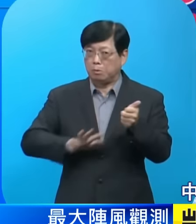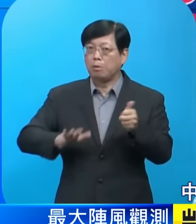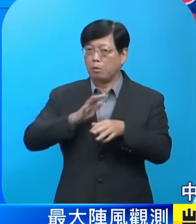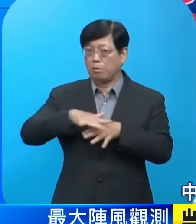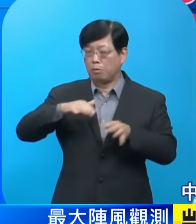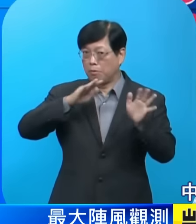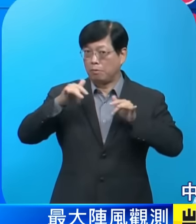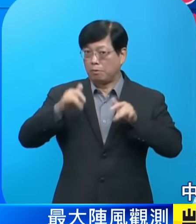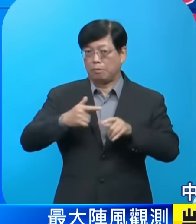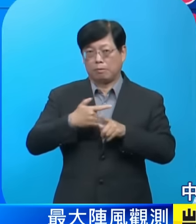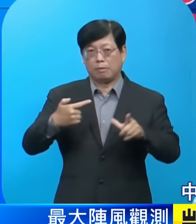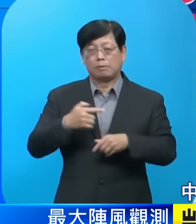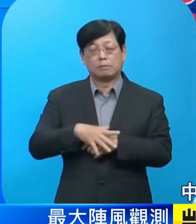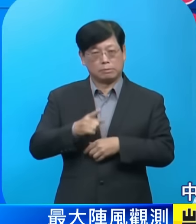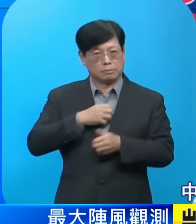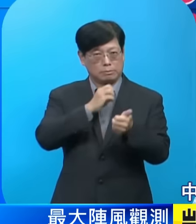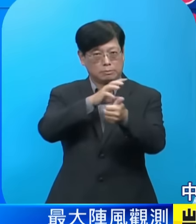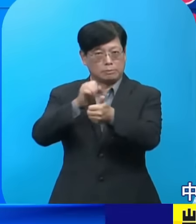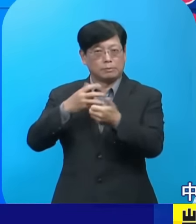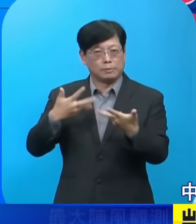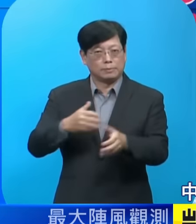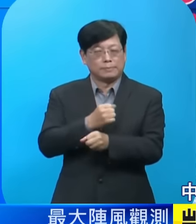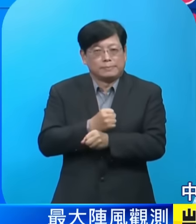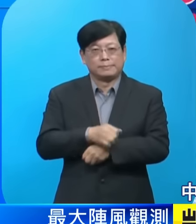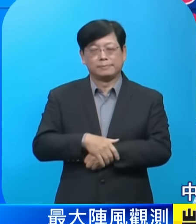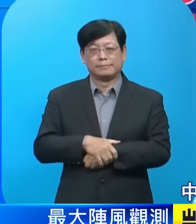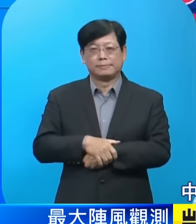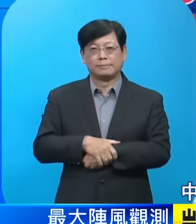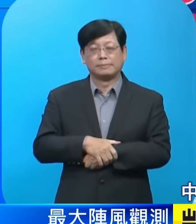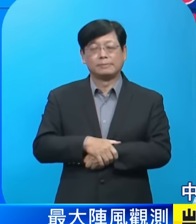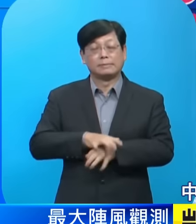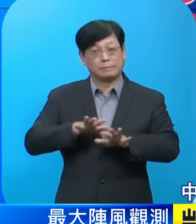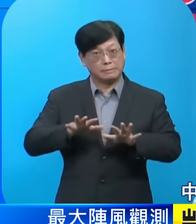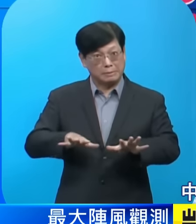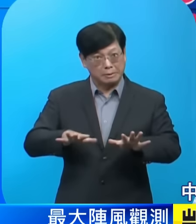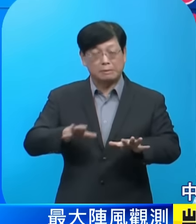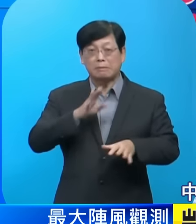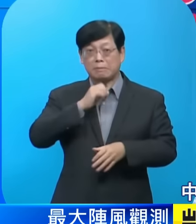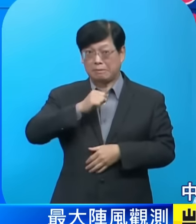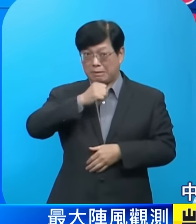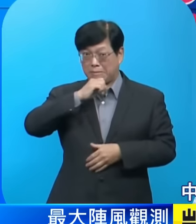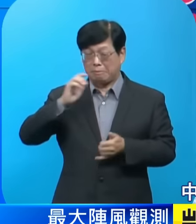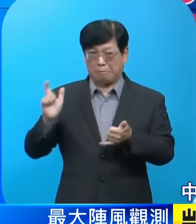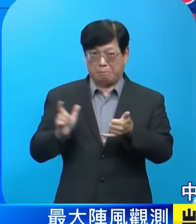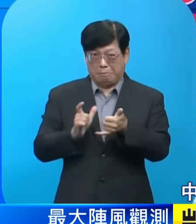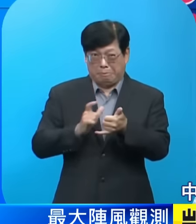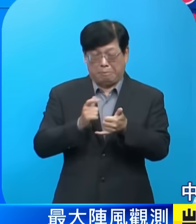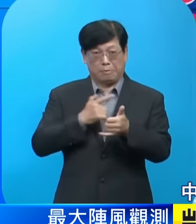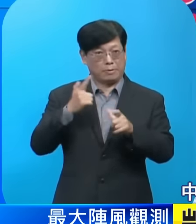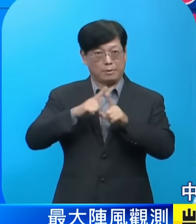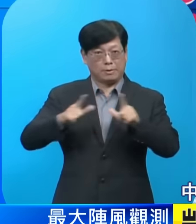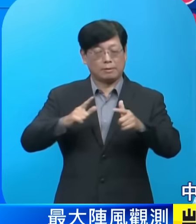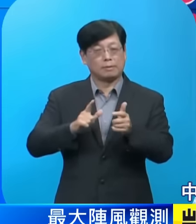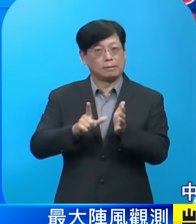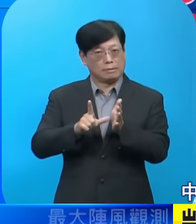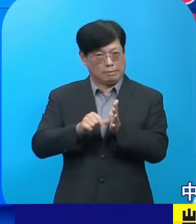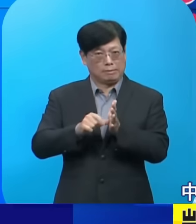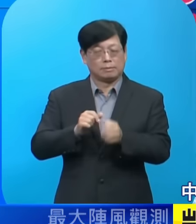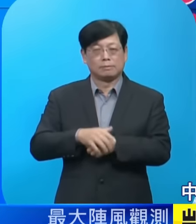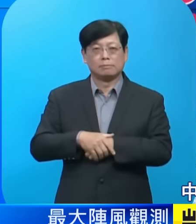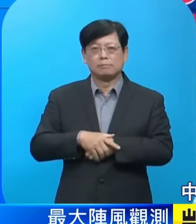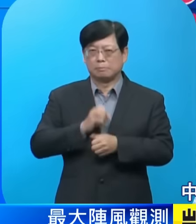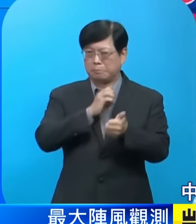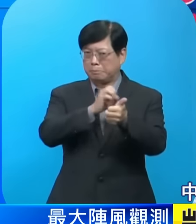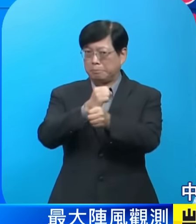會有強風跟好雨出現這是要提醒大家特別注意因此我們現在就是颱風影響台灣最大的時候提醒大家